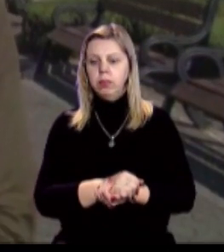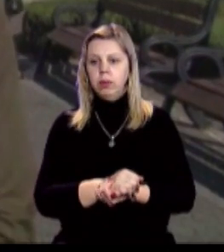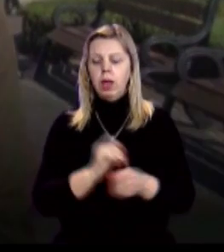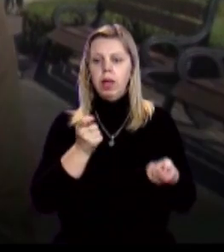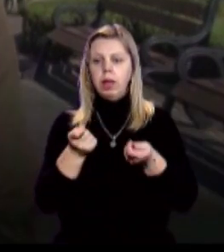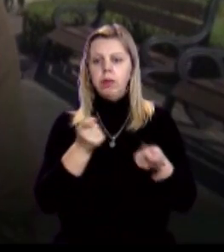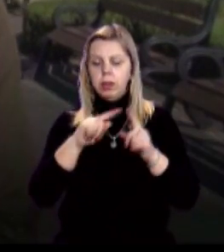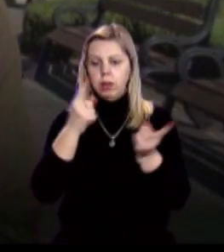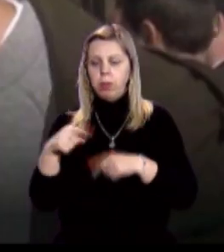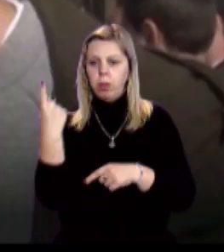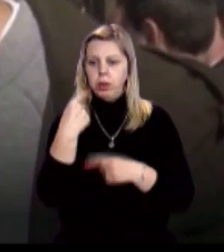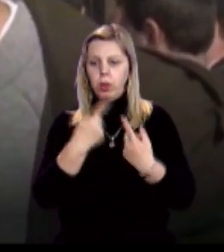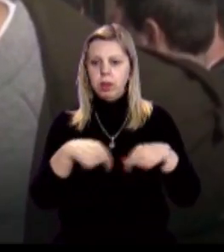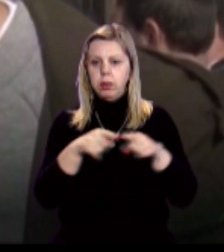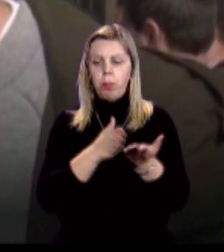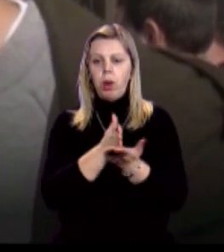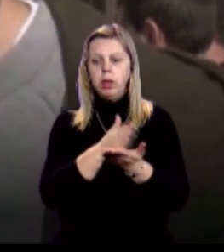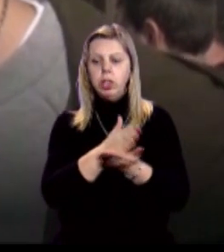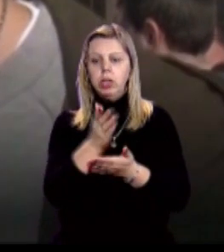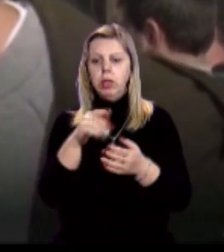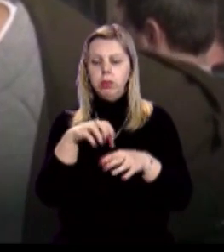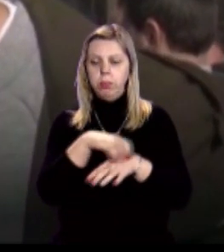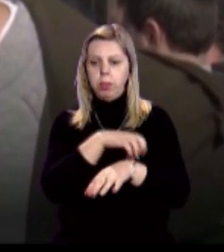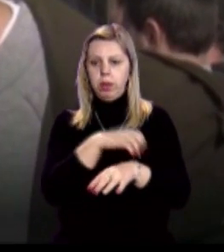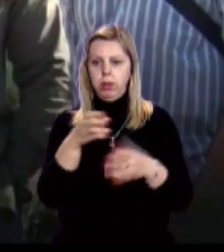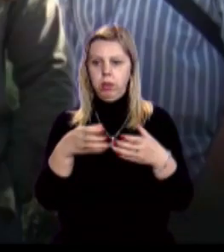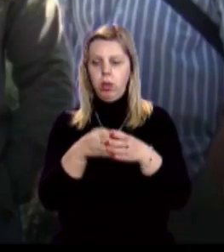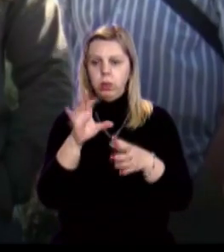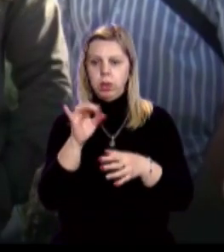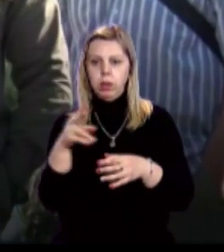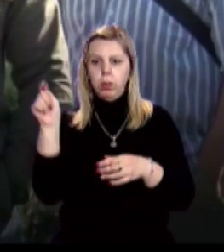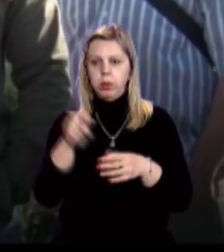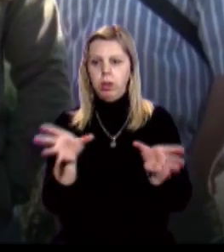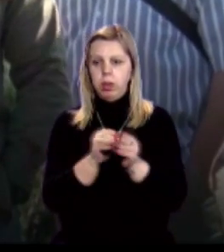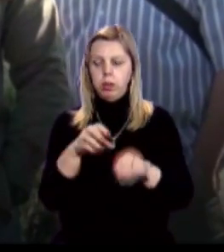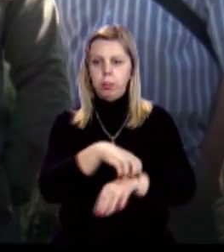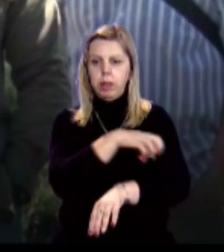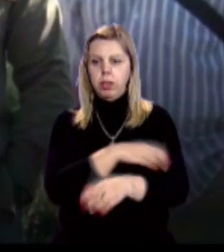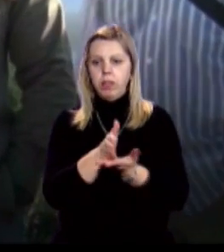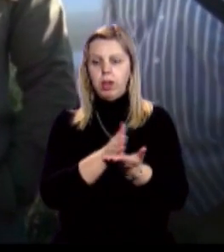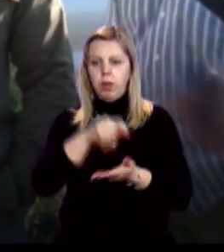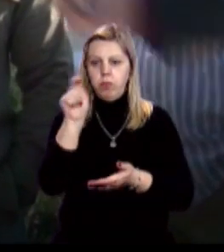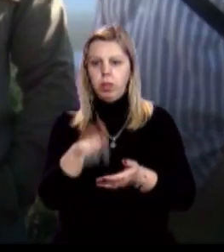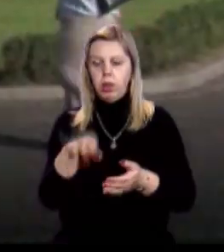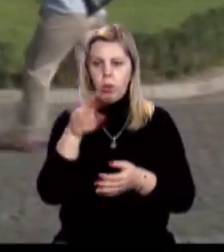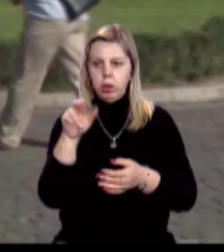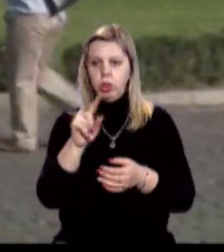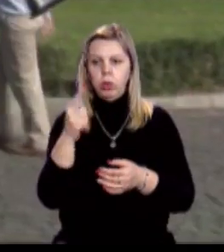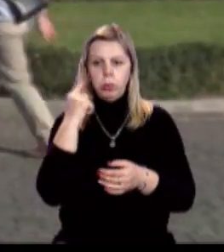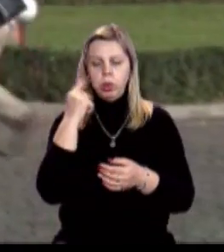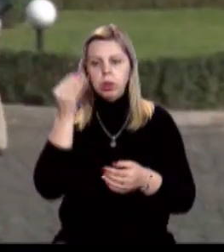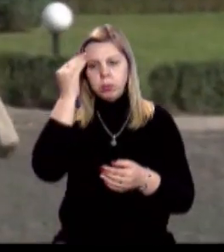Керівник Закарпатської обласної організації політичної партії «Національний корпус» Роман Усенко прийшов разом з партійцями та ветеранами війни в ОДА, щоб